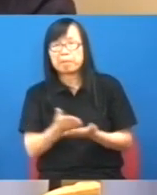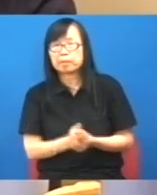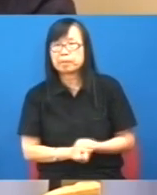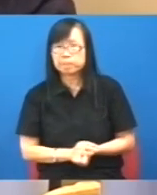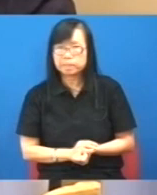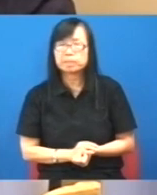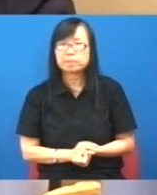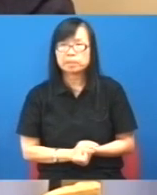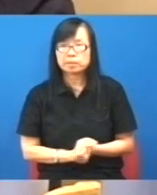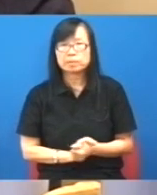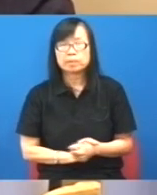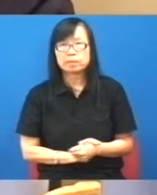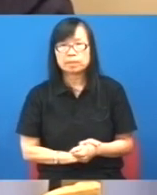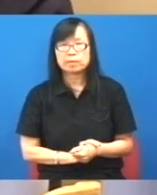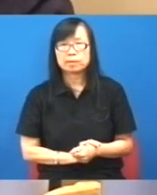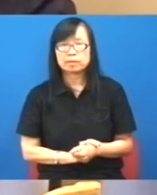是不是